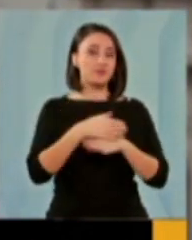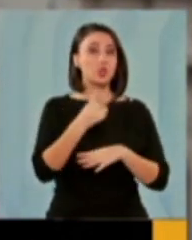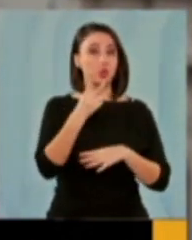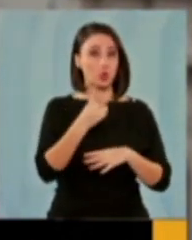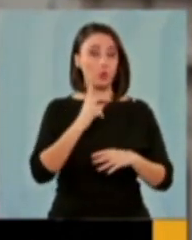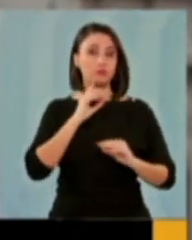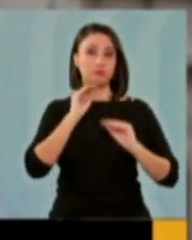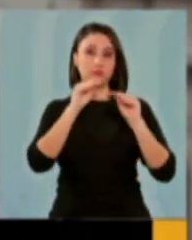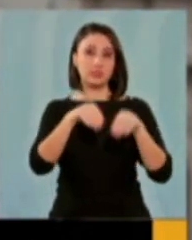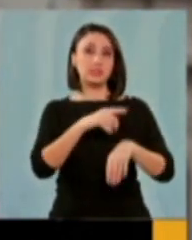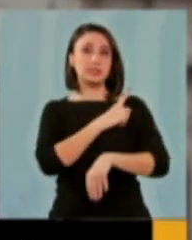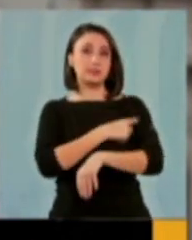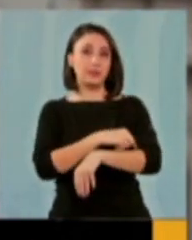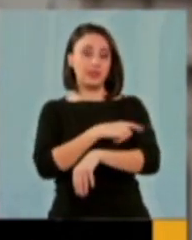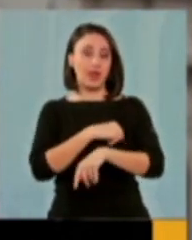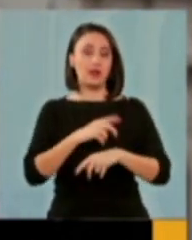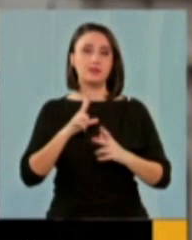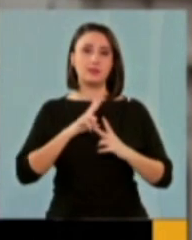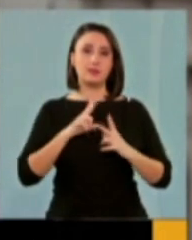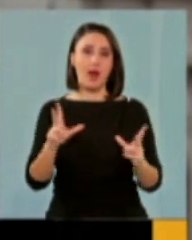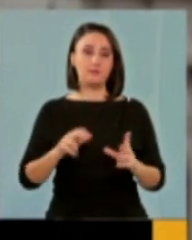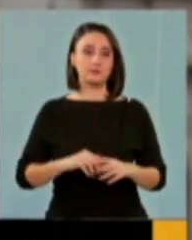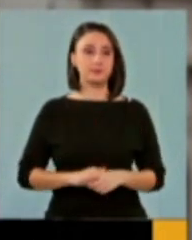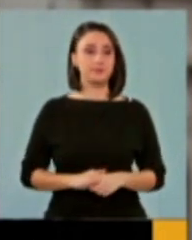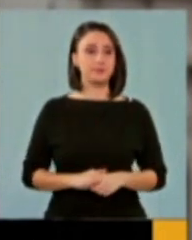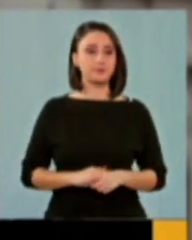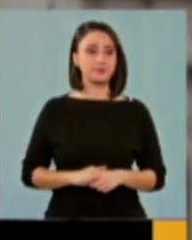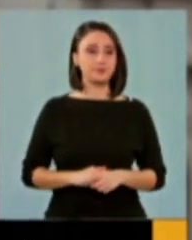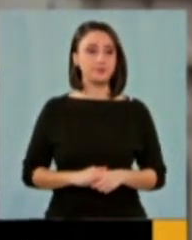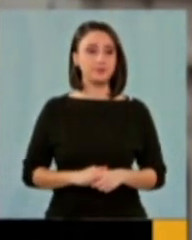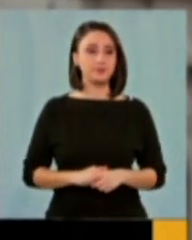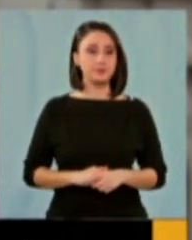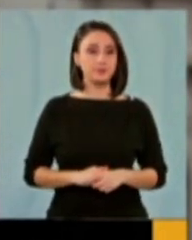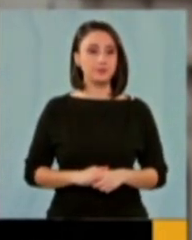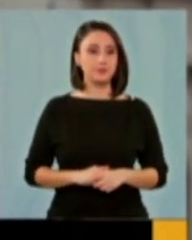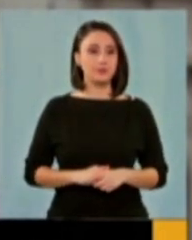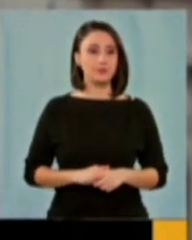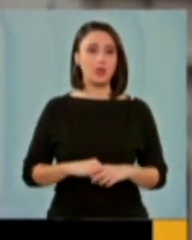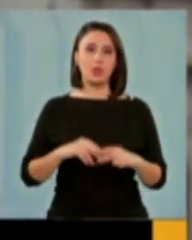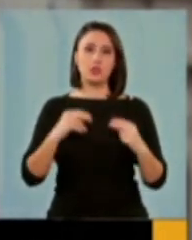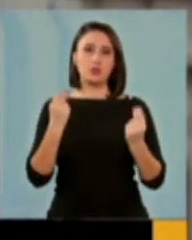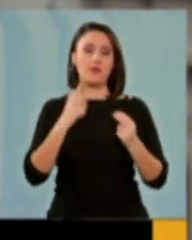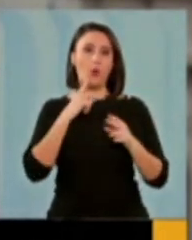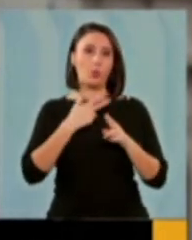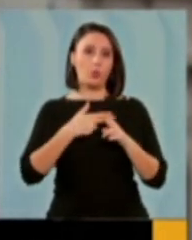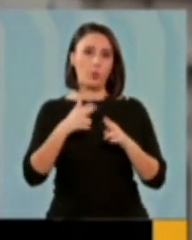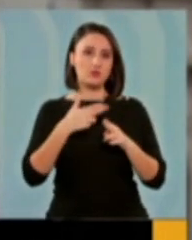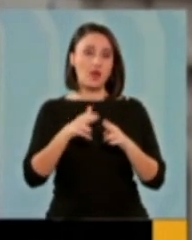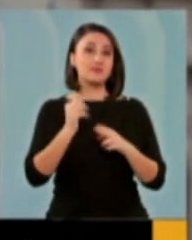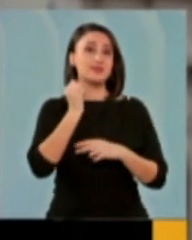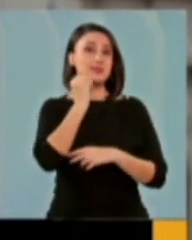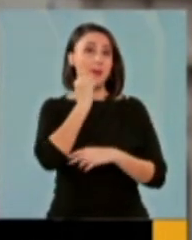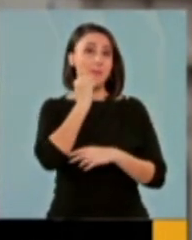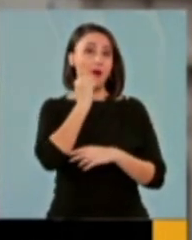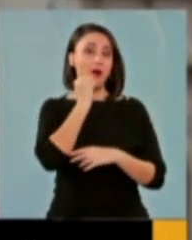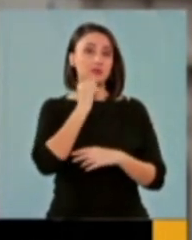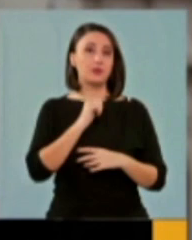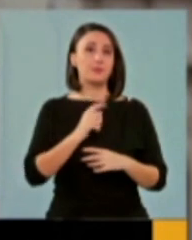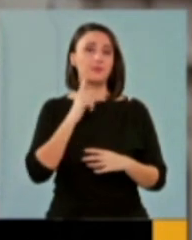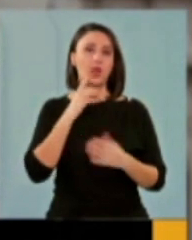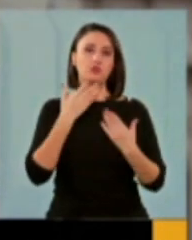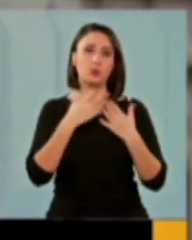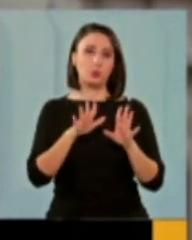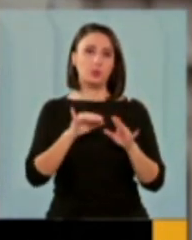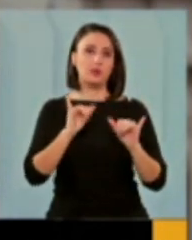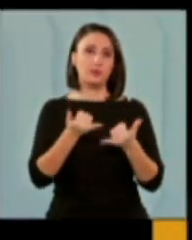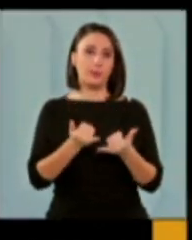dintre ei au fost transportați la spital în stare gravă. Incidentul a pornit de la un utilaj de dezăpezire folosit pentru întreținerea căilor